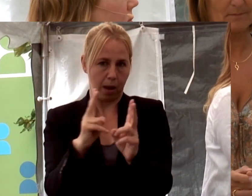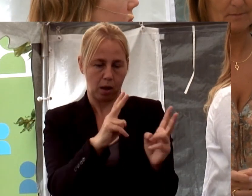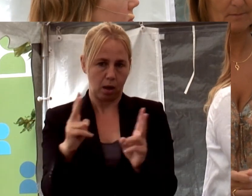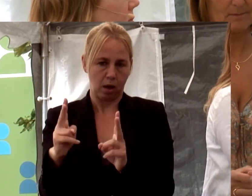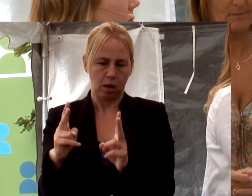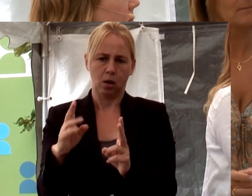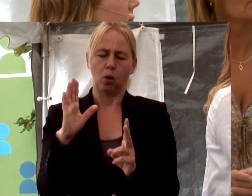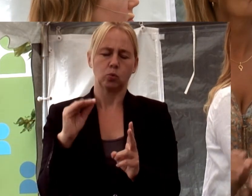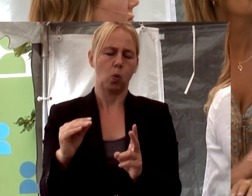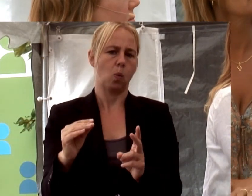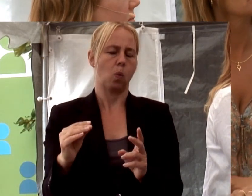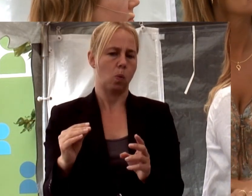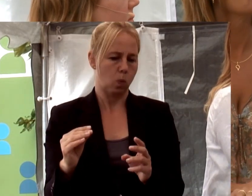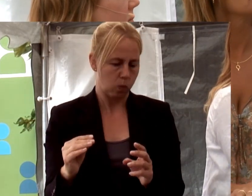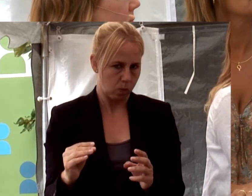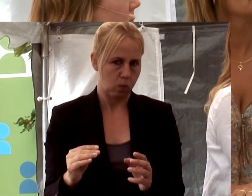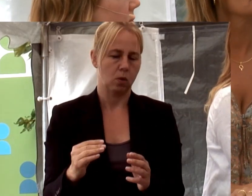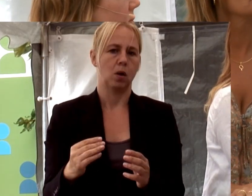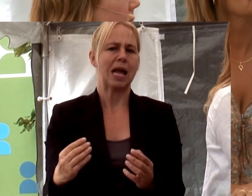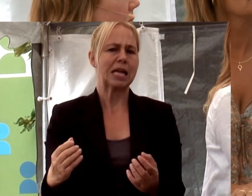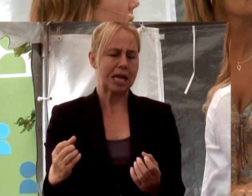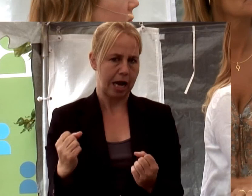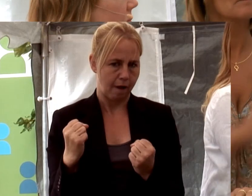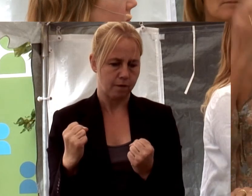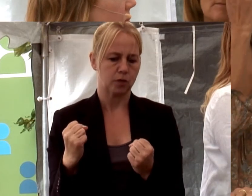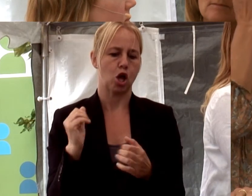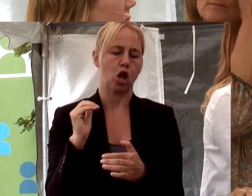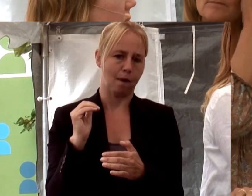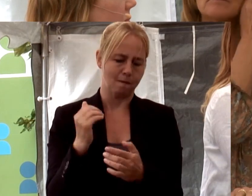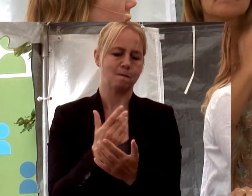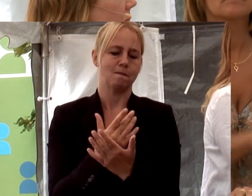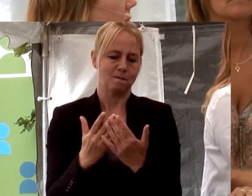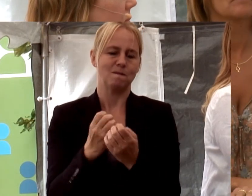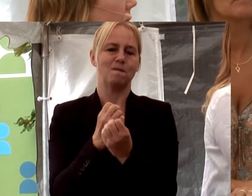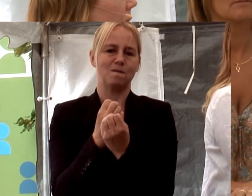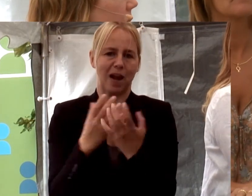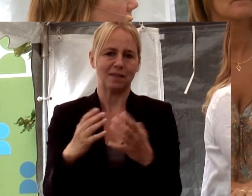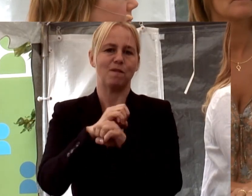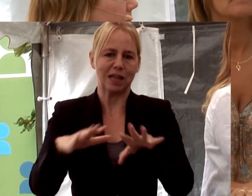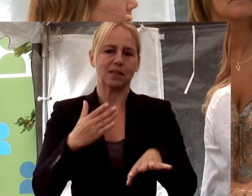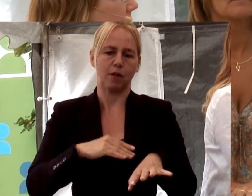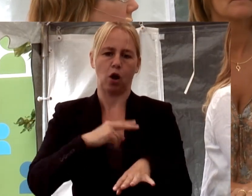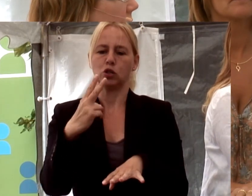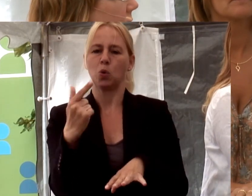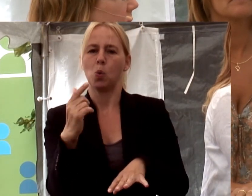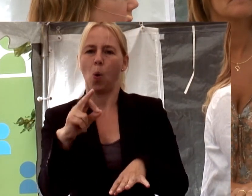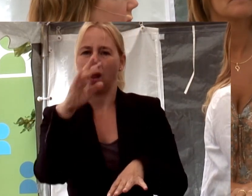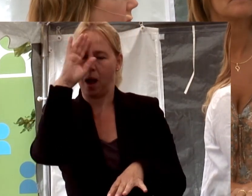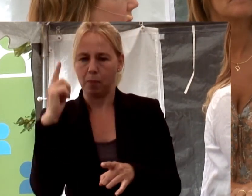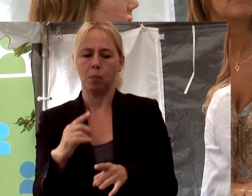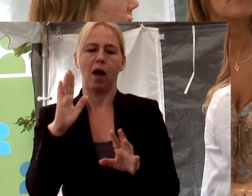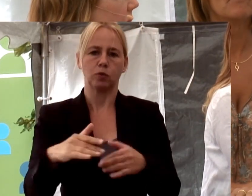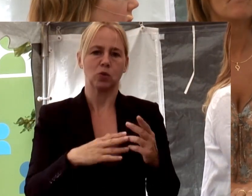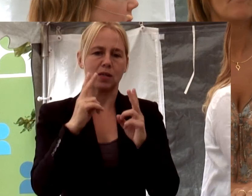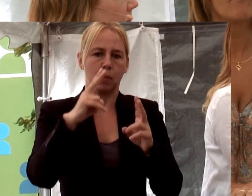visade sig att det var kraftigt mycket stor överfikt att man ville ha den här 27-åringen. Man har gjort motsvarande undersökning i Sverige,